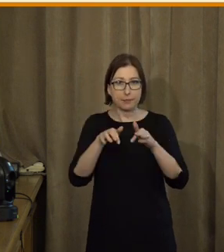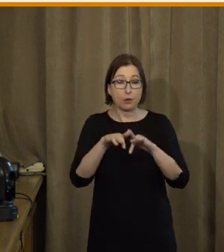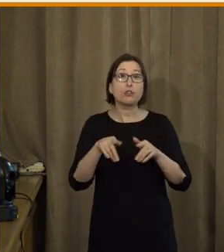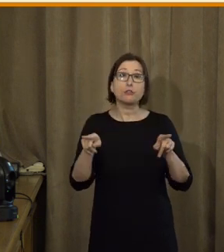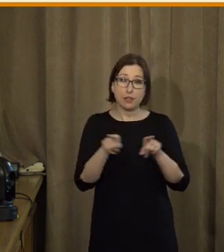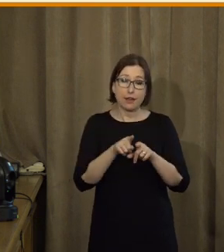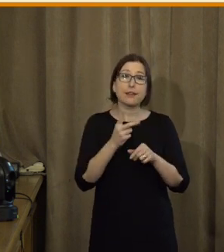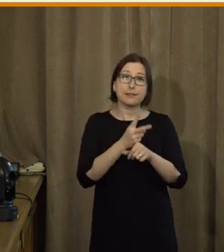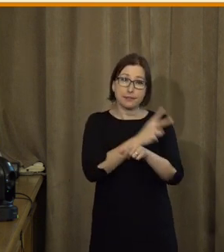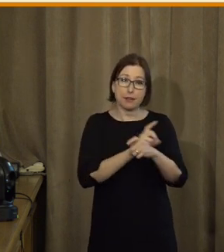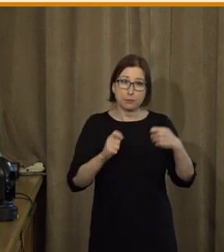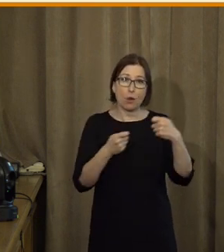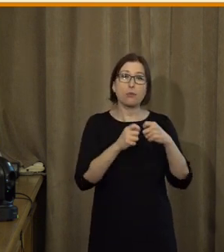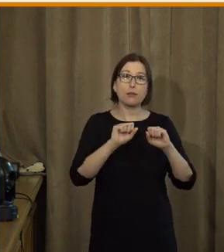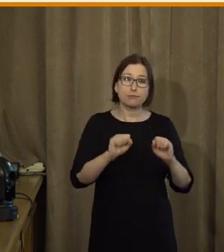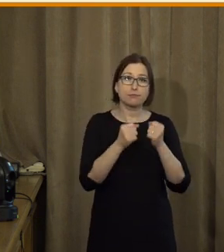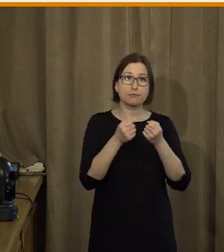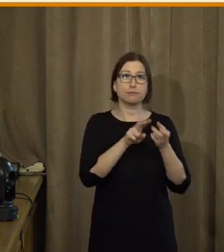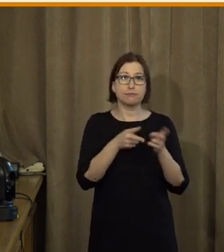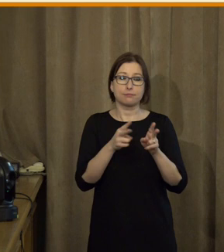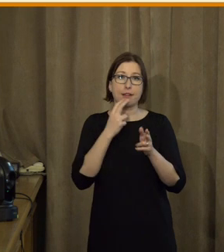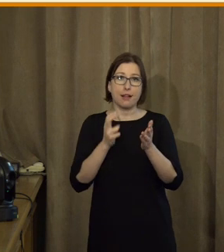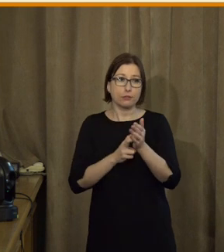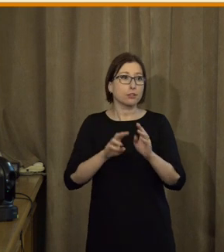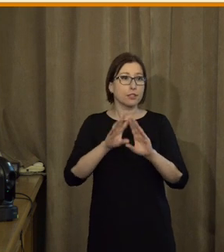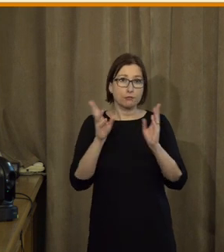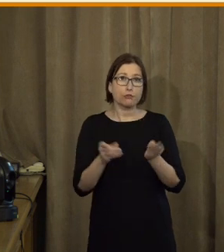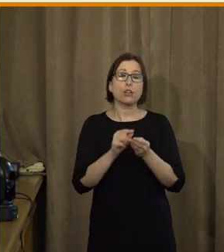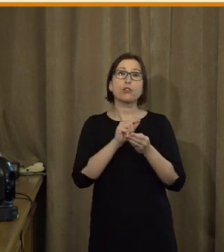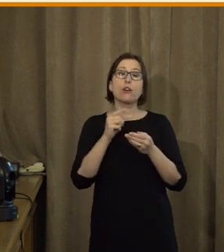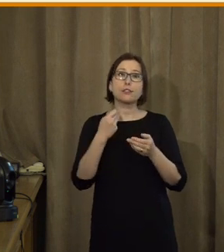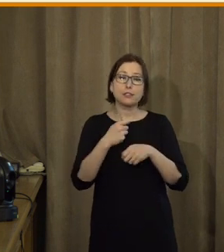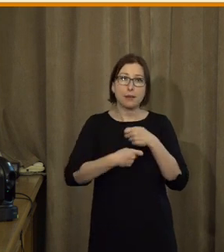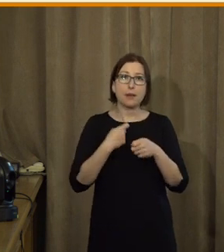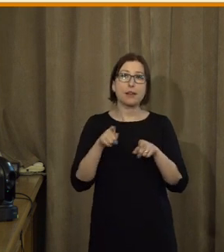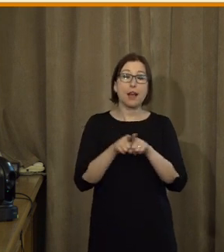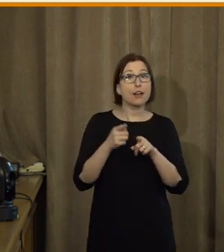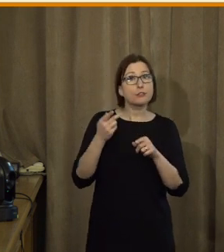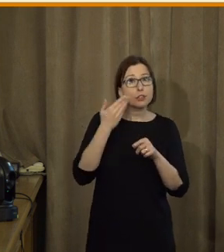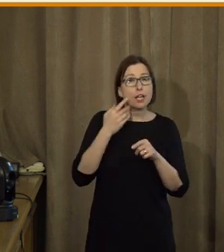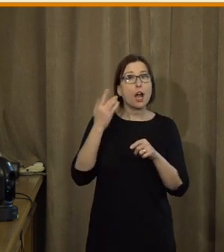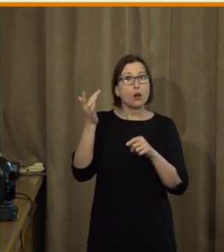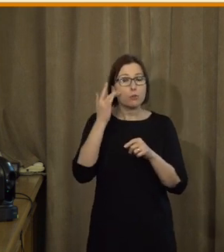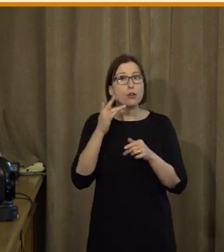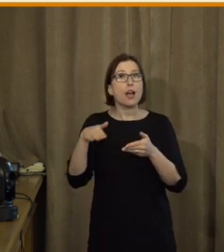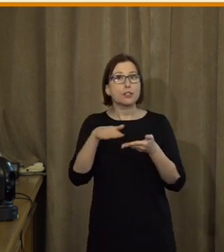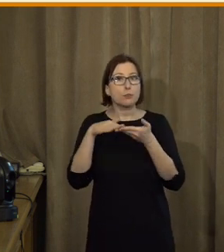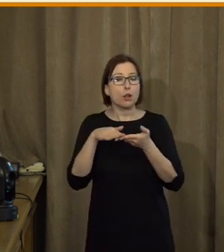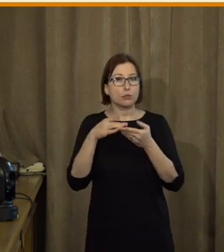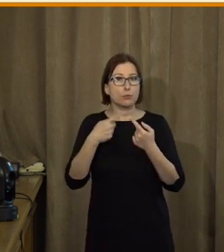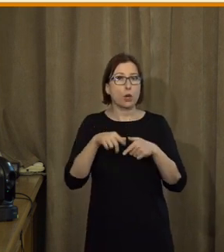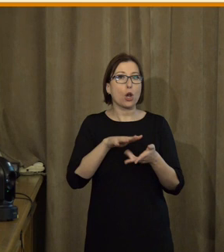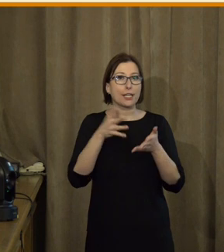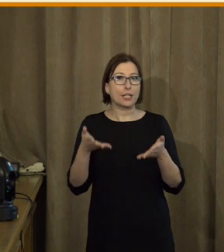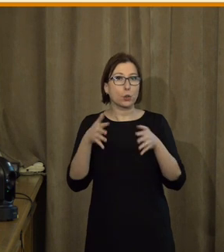digitalizaci státu, vznikají díky ním je nová data, nebo Českou odbornou společnost pro inkluzivní vzdělávání, nebo platforma